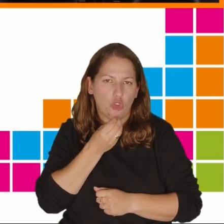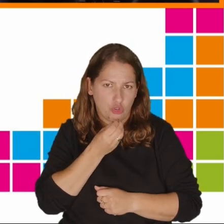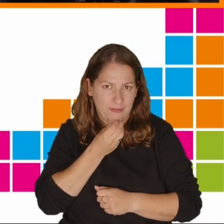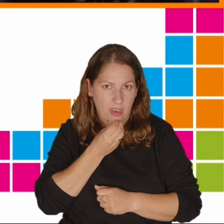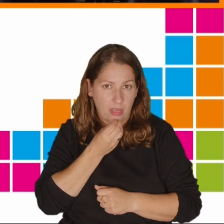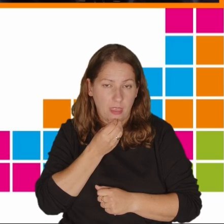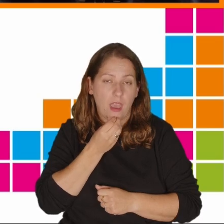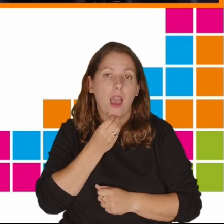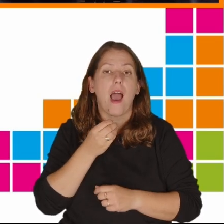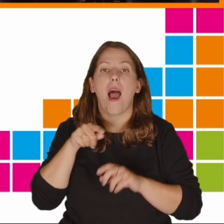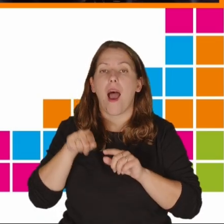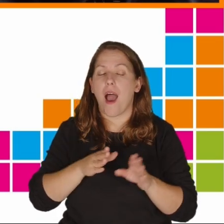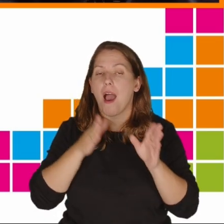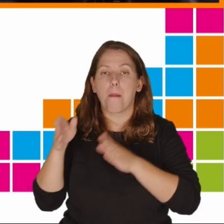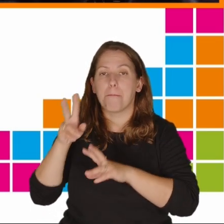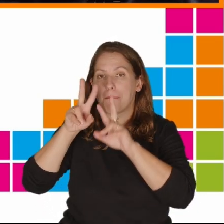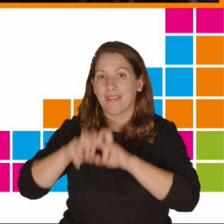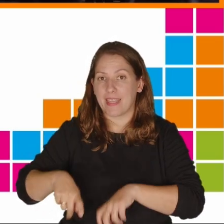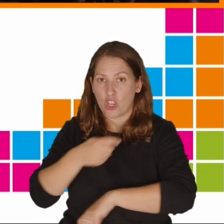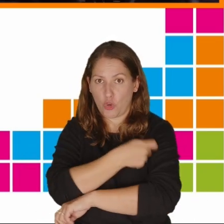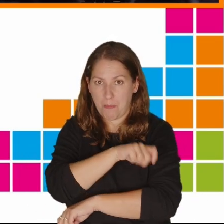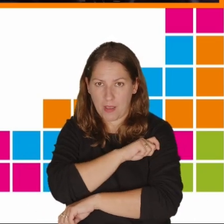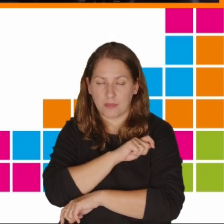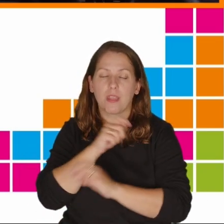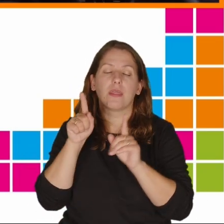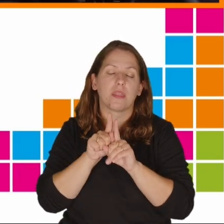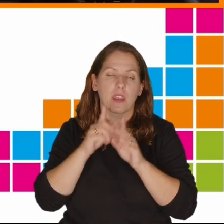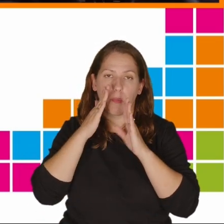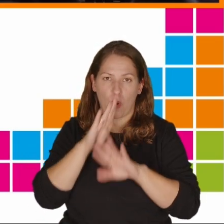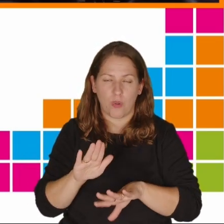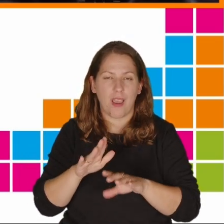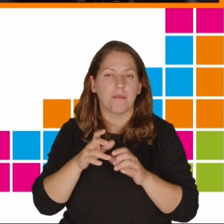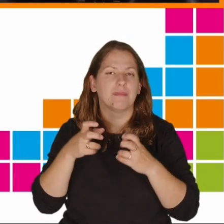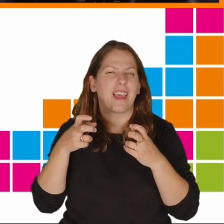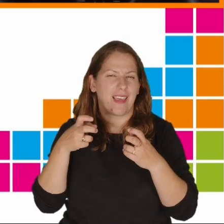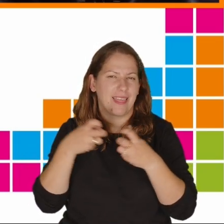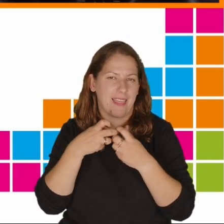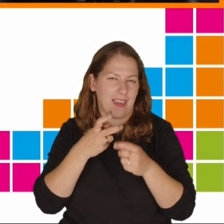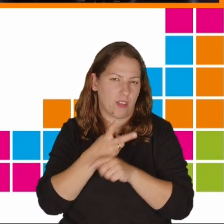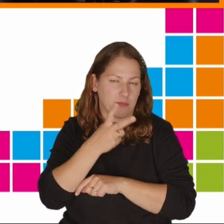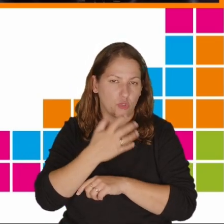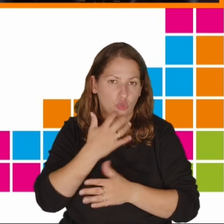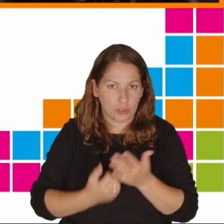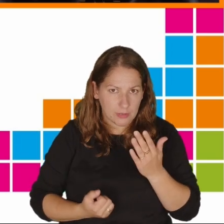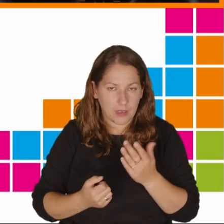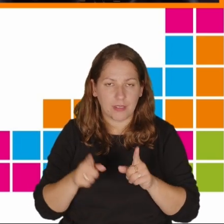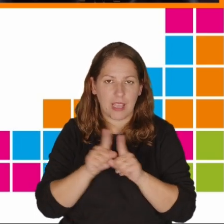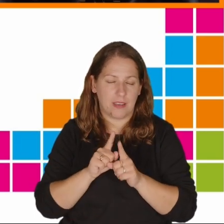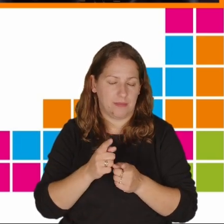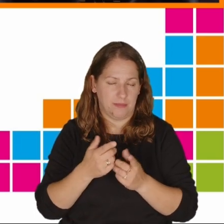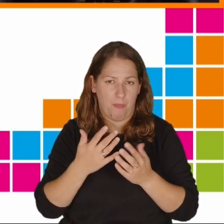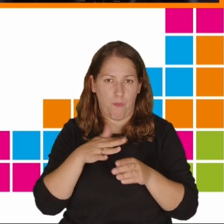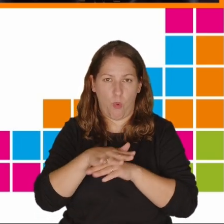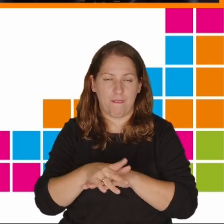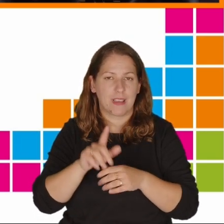Badanie hiszpańskie wykazało również, że szerokopasmowy internet powoduje zmianę zachowania